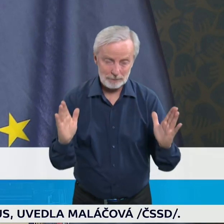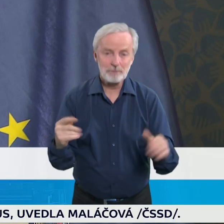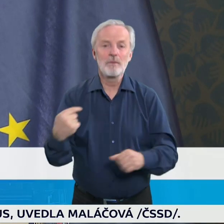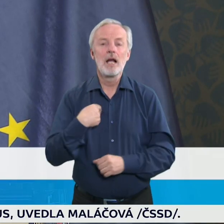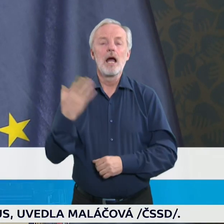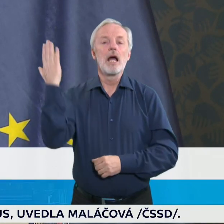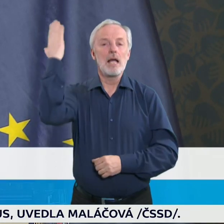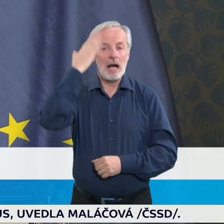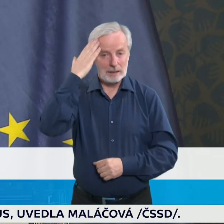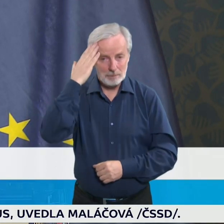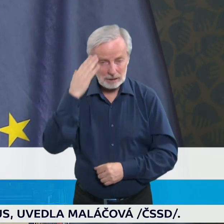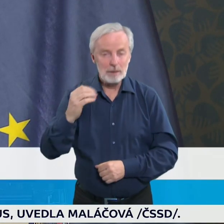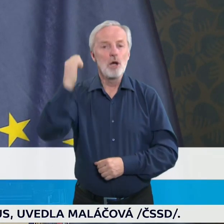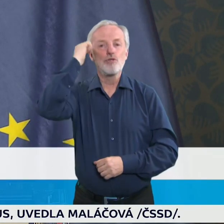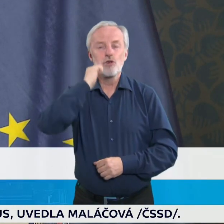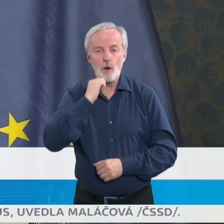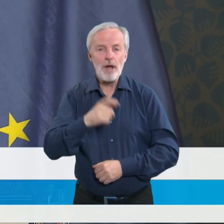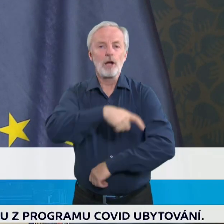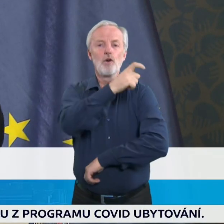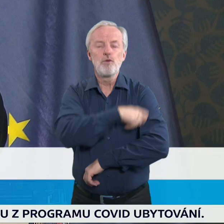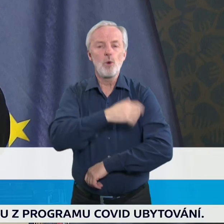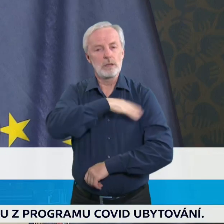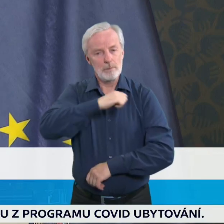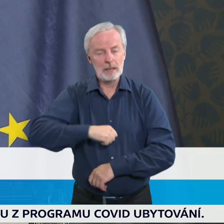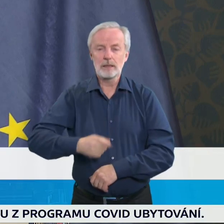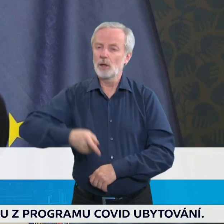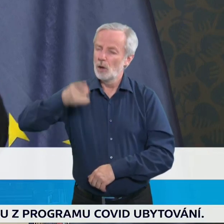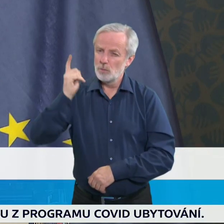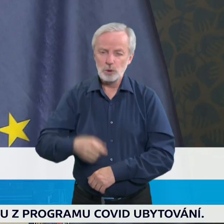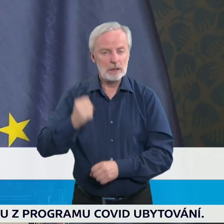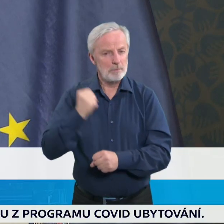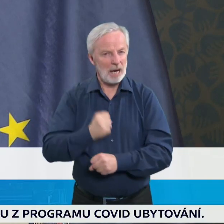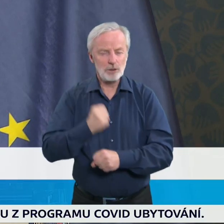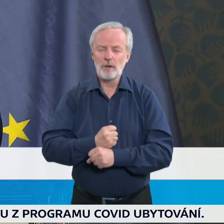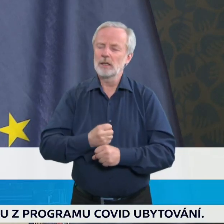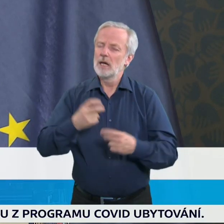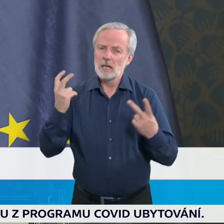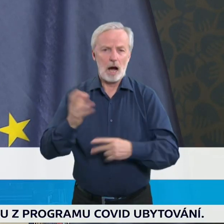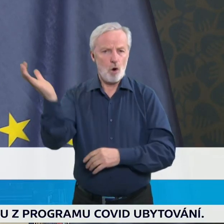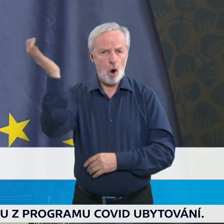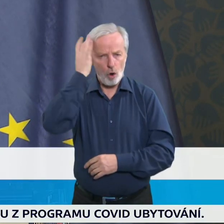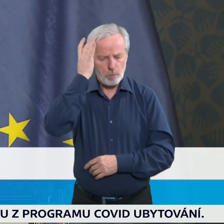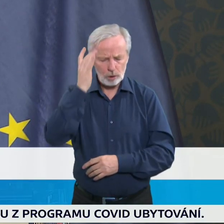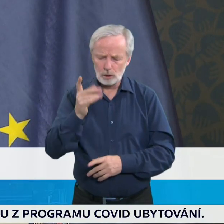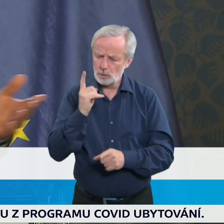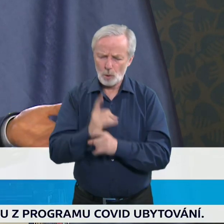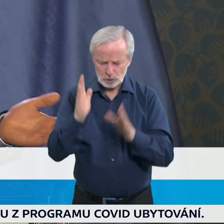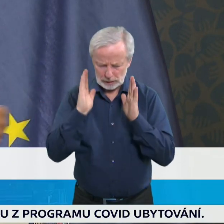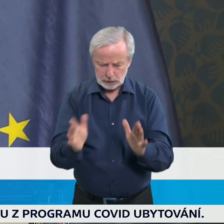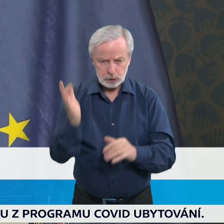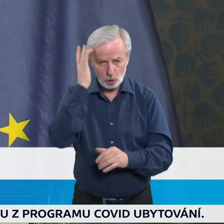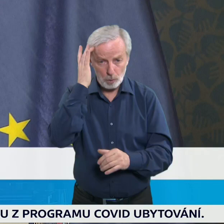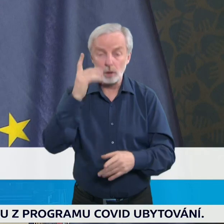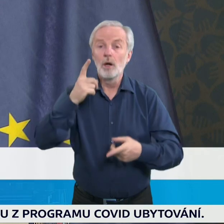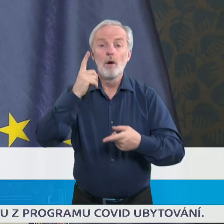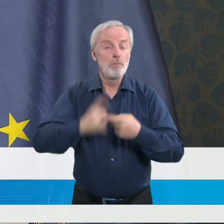člověk musí vykonávat a zejména v současné době jako odborník, jenom odborně, pokud možno a politicky. Já se